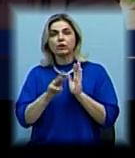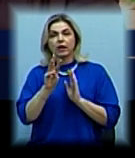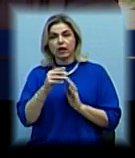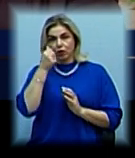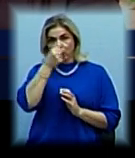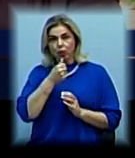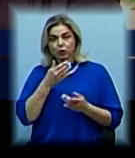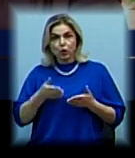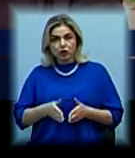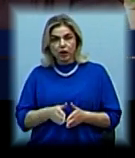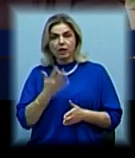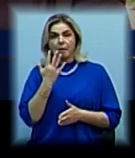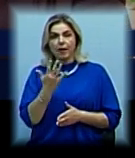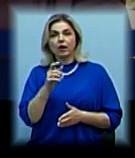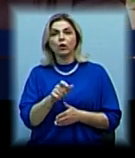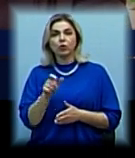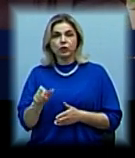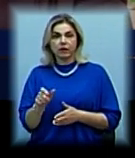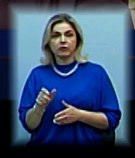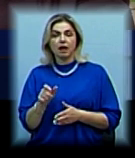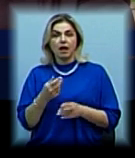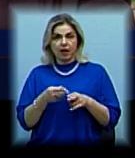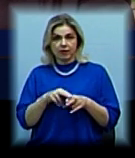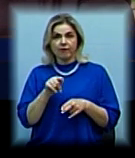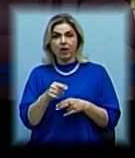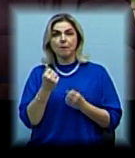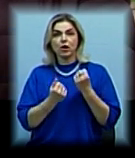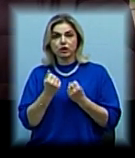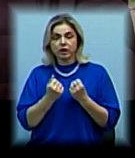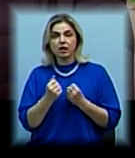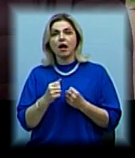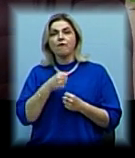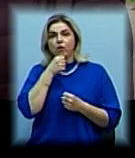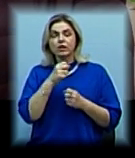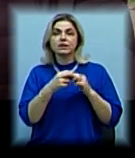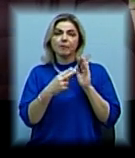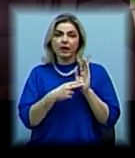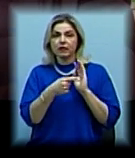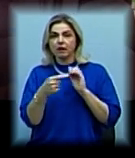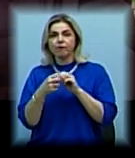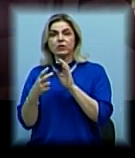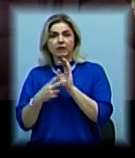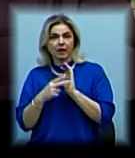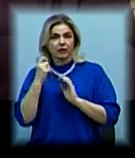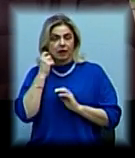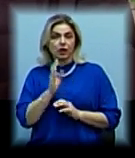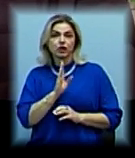року народження, п'ятеро пасажирів даного автомобіля віком від 17 до 18 років – жінки.